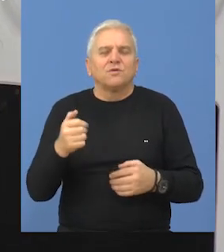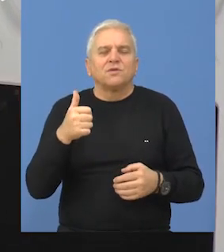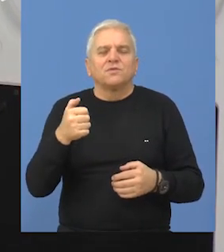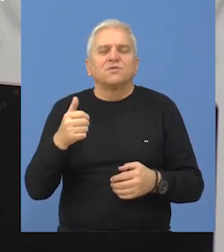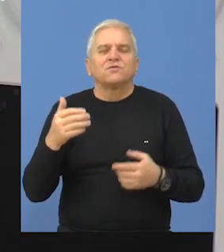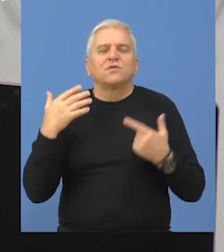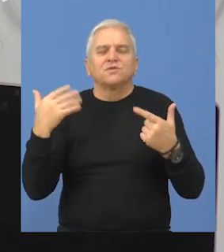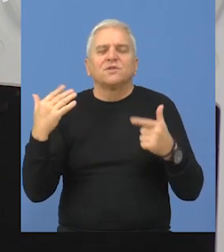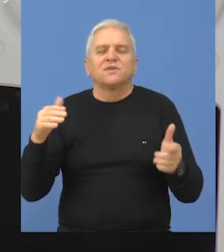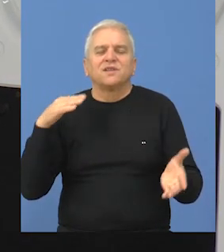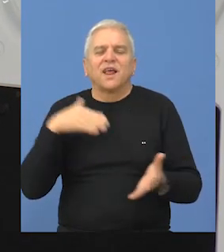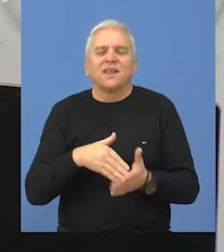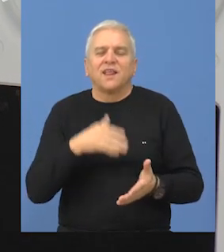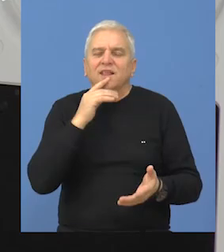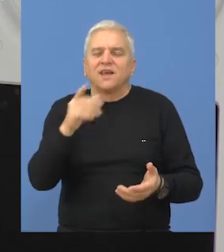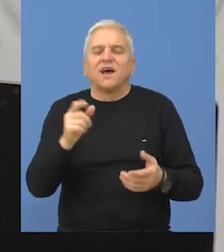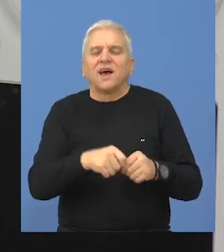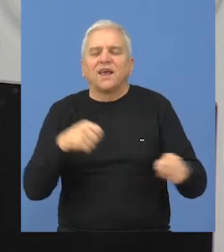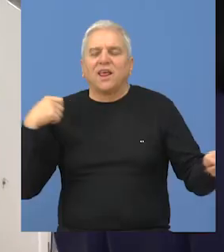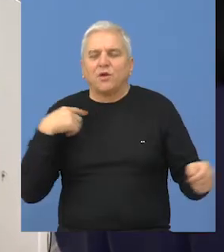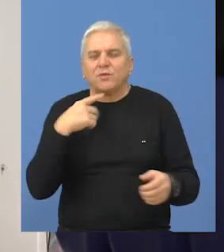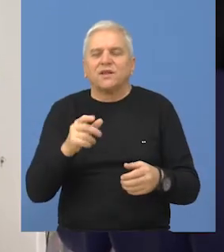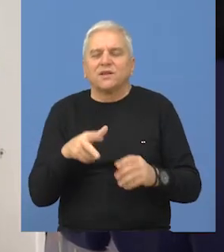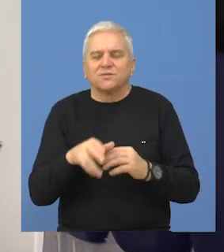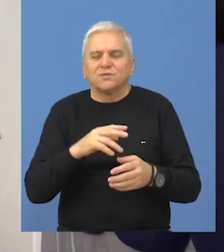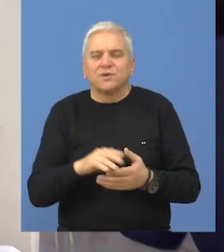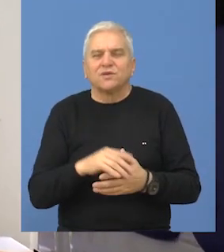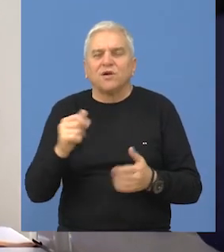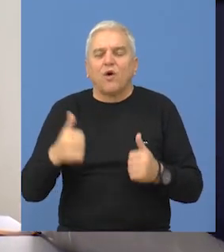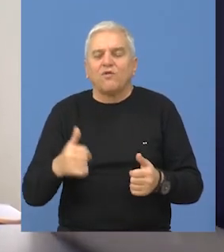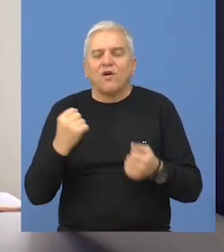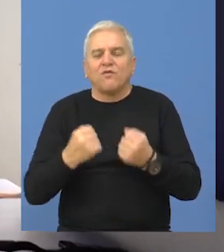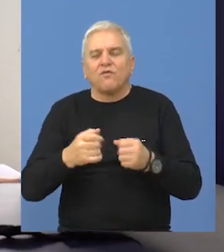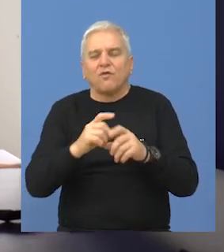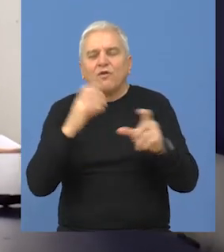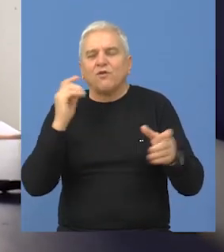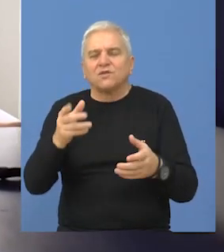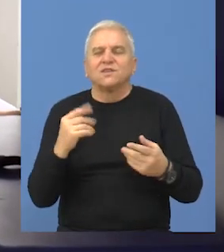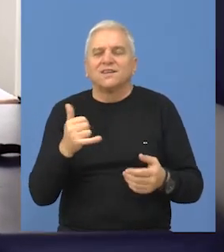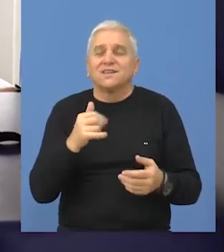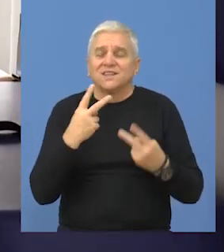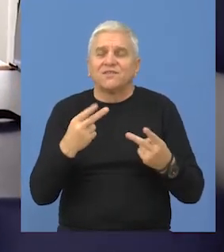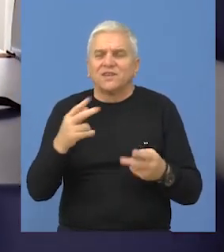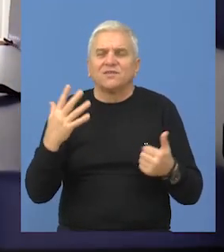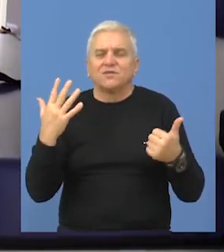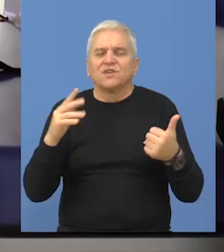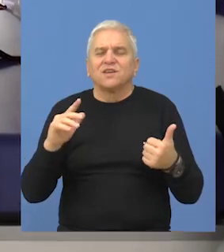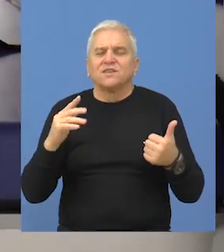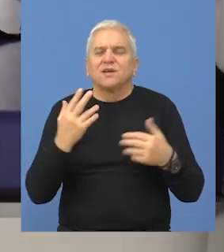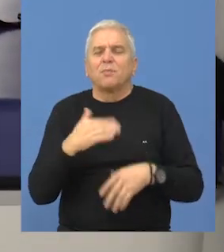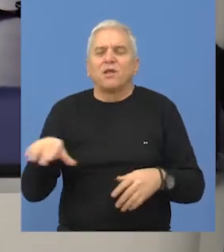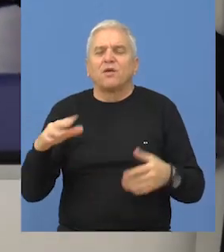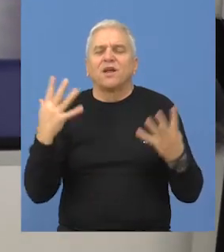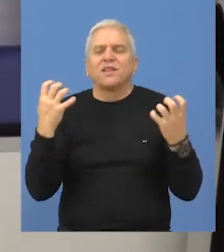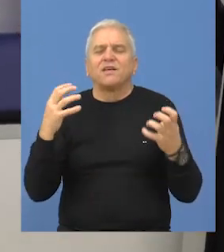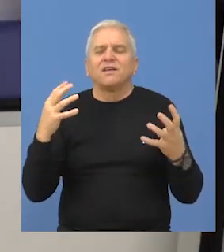negde oko 170.000 kilometara. Kao što je predsjednik rekao, vozilo košta 6 miliona i 900